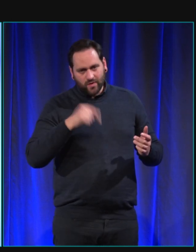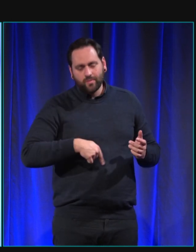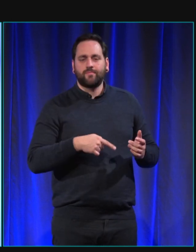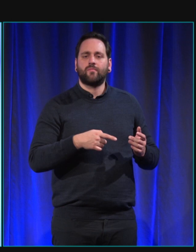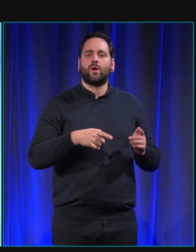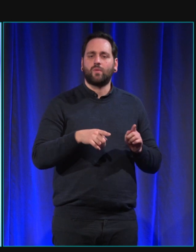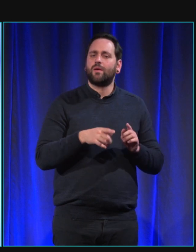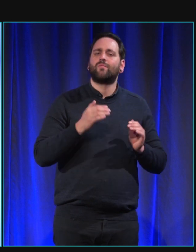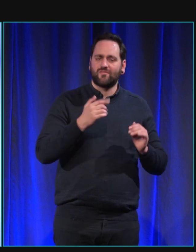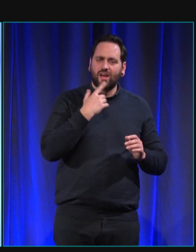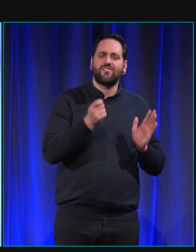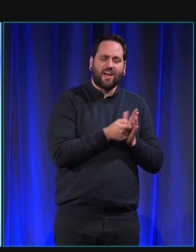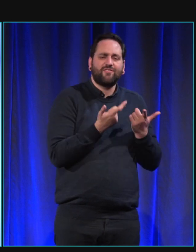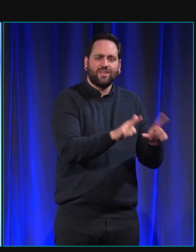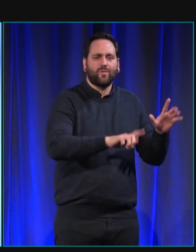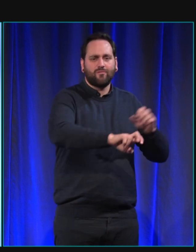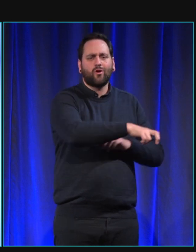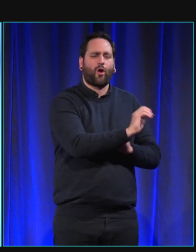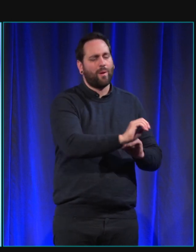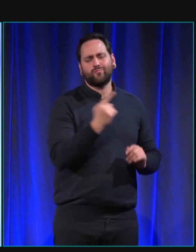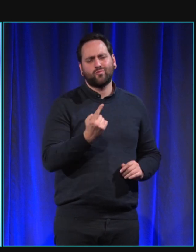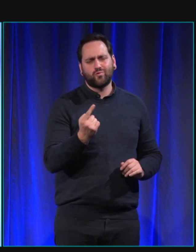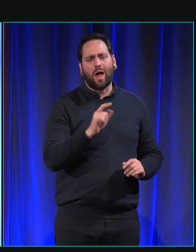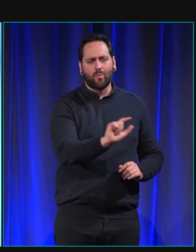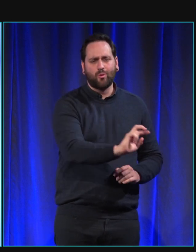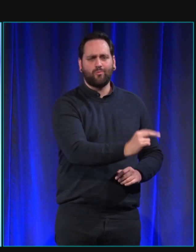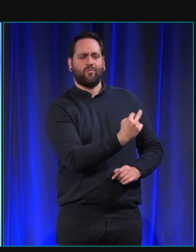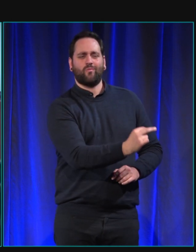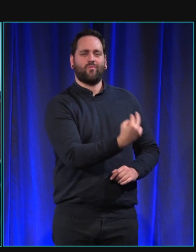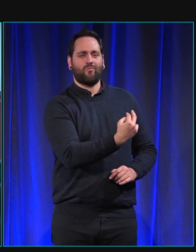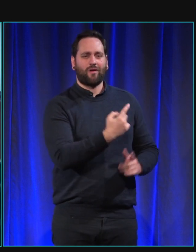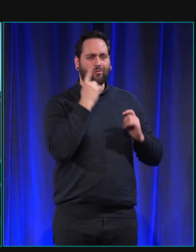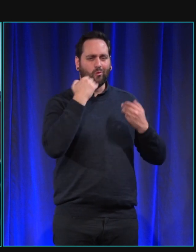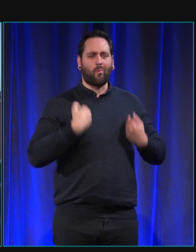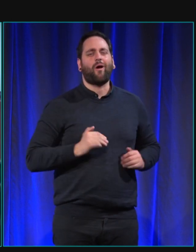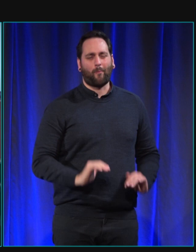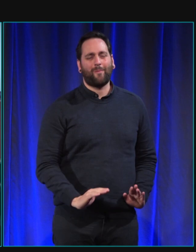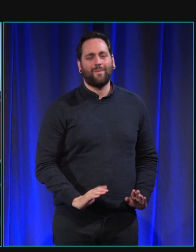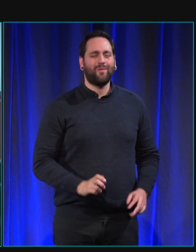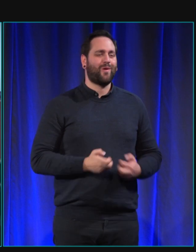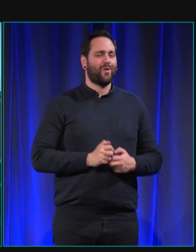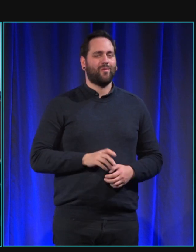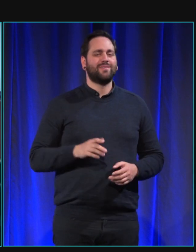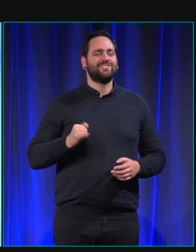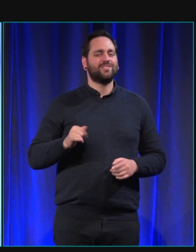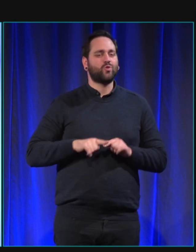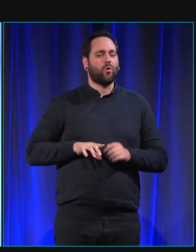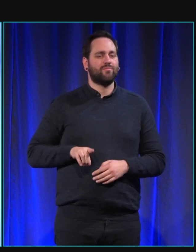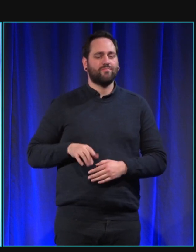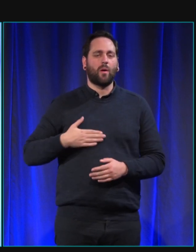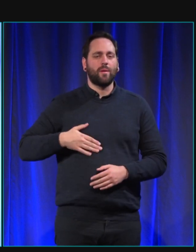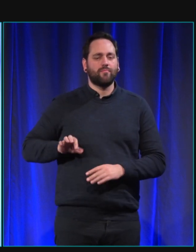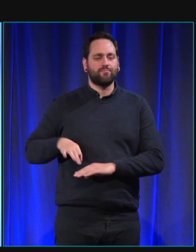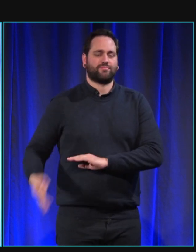à moi quand même oui si j'ai une galère si je fais tomber mon truc elle va quand même venir me le ramasser oui elle va elle va être quand même concentrée sur moi mais elle est